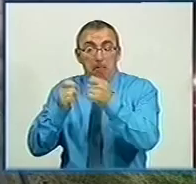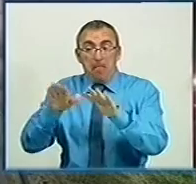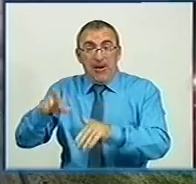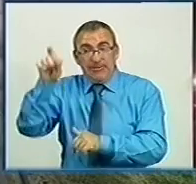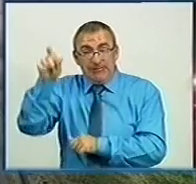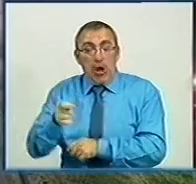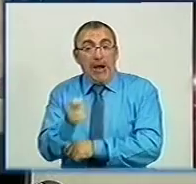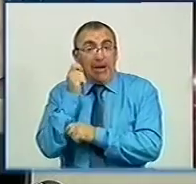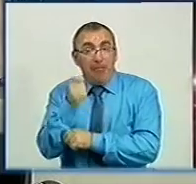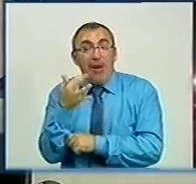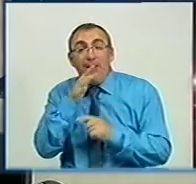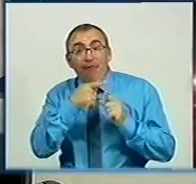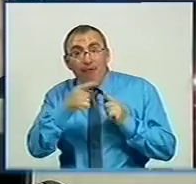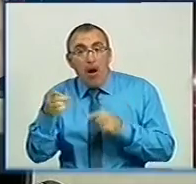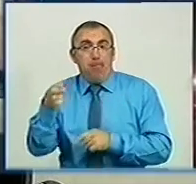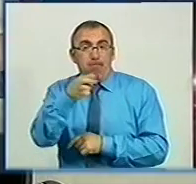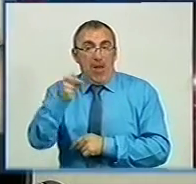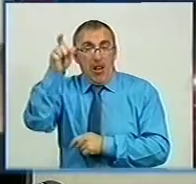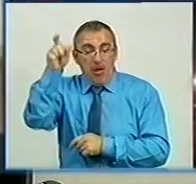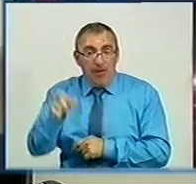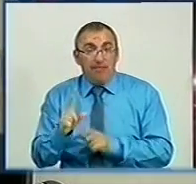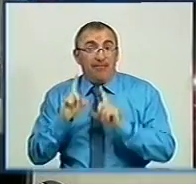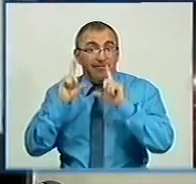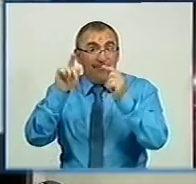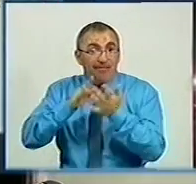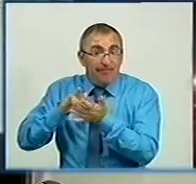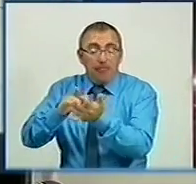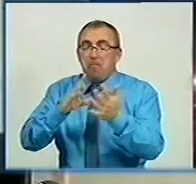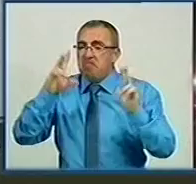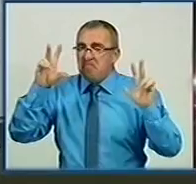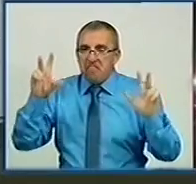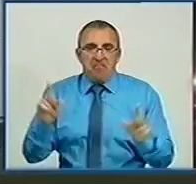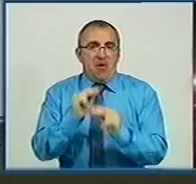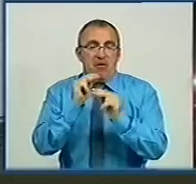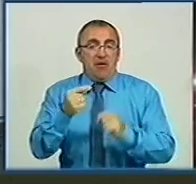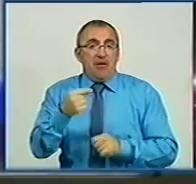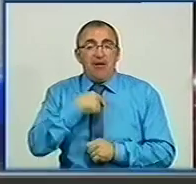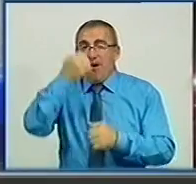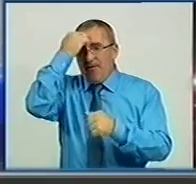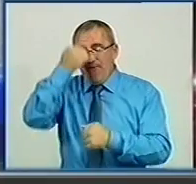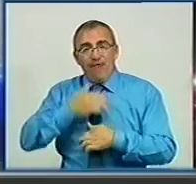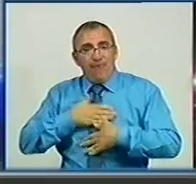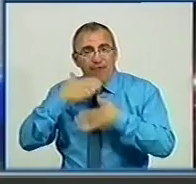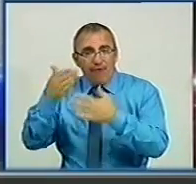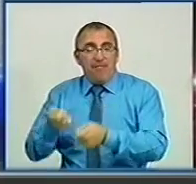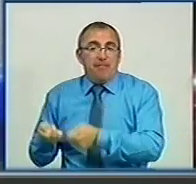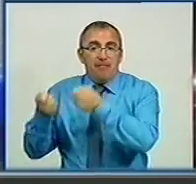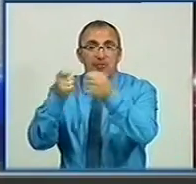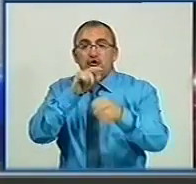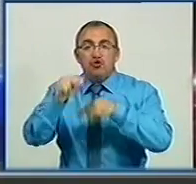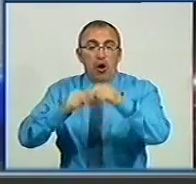Рибалка, через декілька хвилин – Білорус. Мандрівник вважає, йому дуже пощастило. Я йому дуже вдячний, що він мене перевіз через кордон.